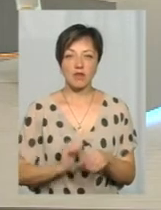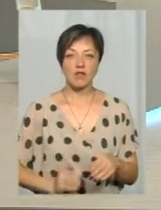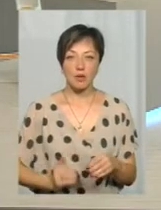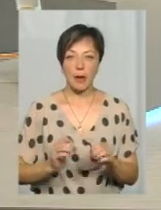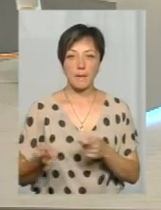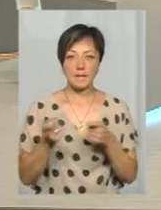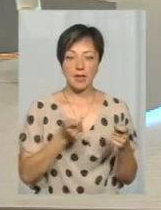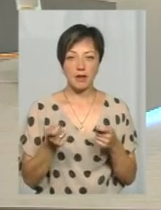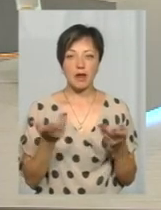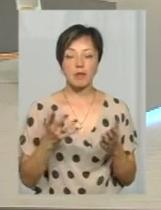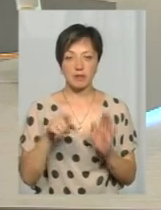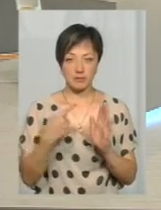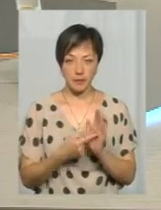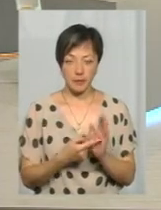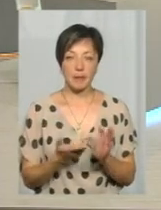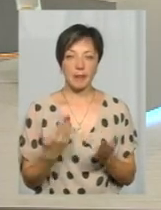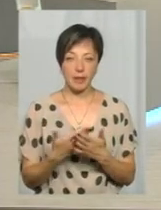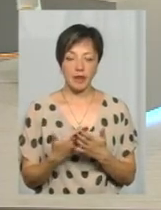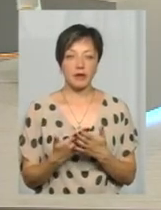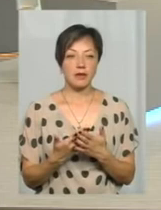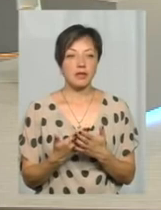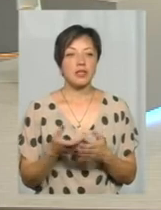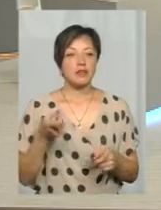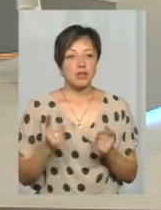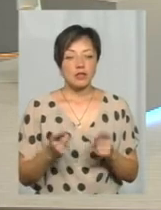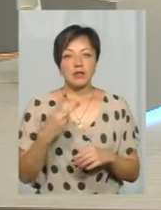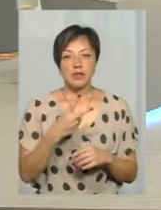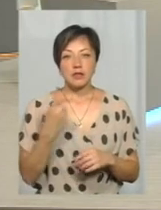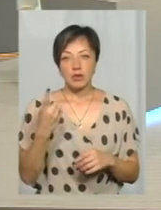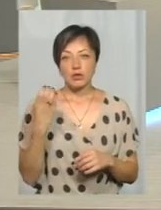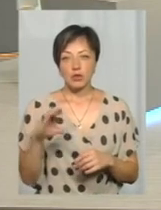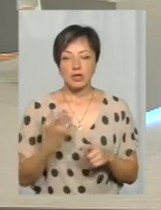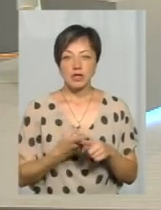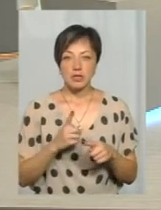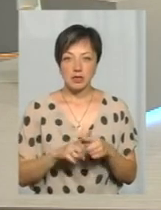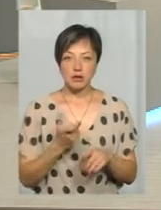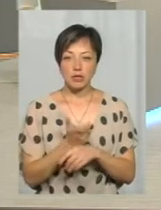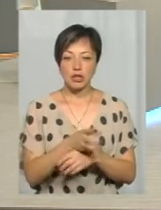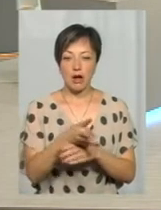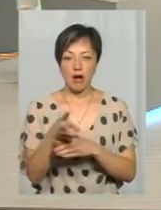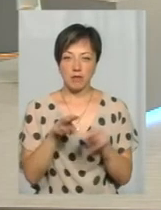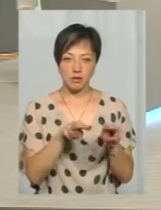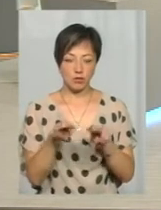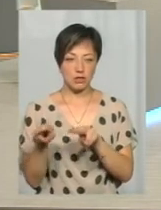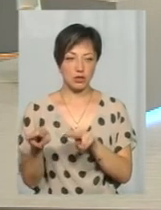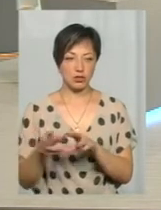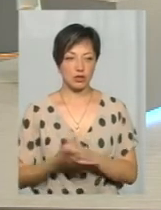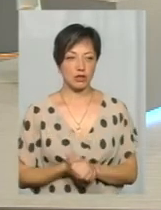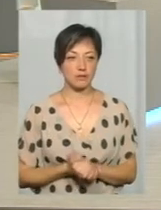наприклад, би хотіли, так? Так, так. Ми скажемо. Звичайно, у 21-му столітті це, напевно, побільше камер відео спостережень.